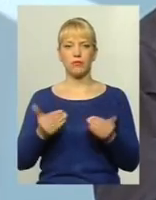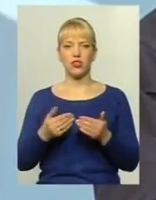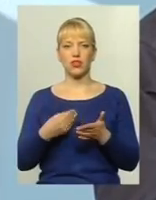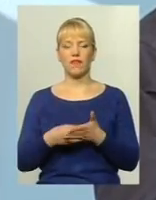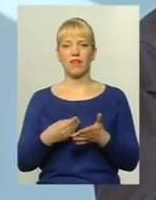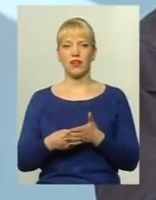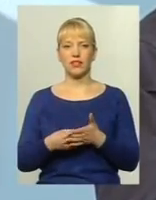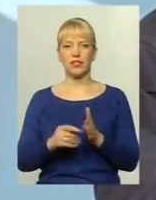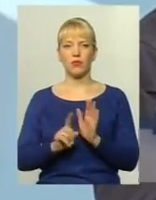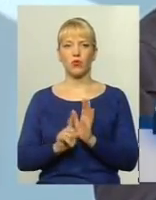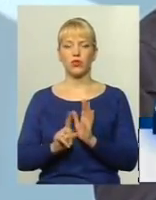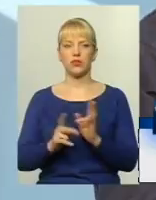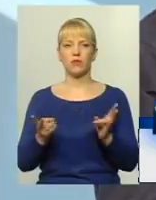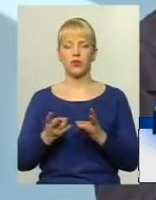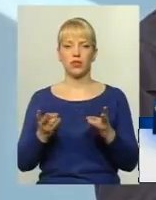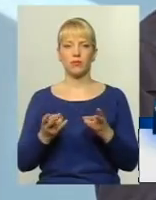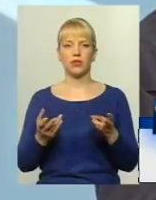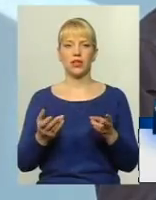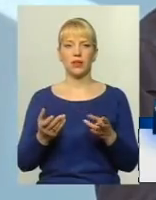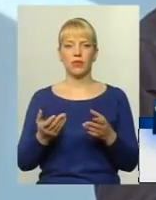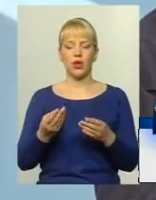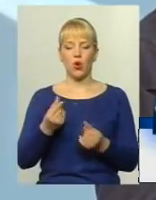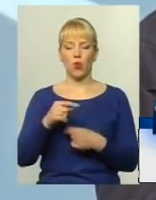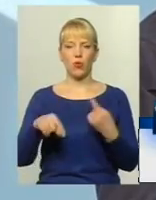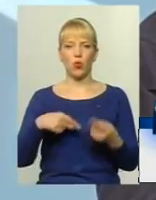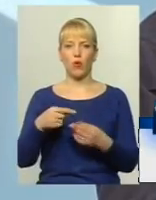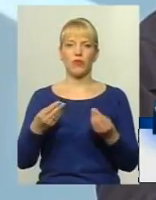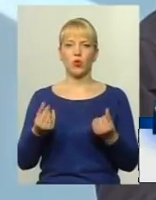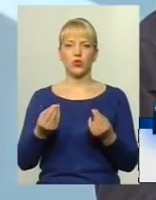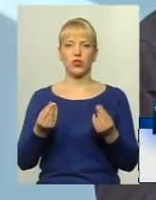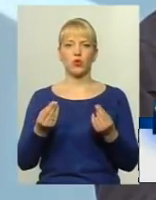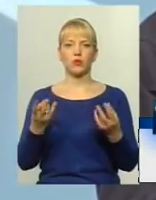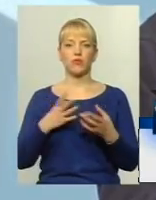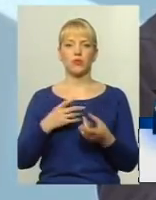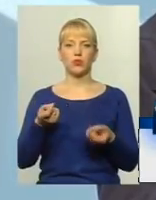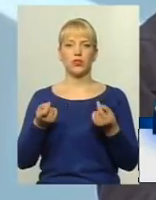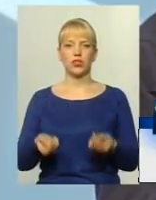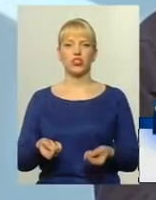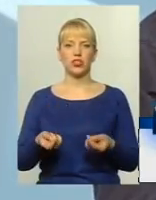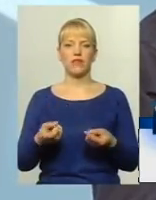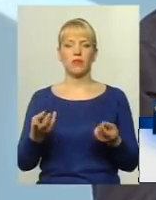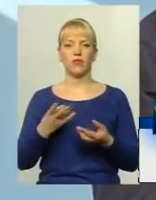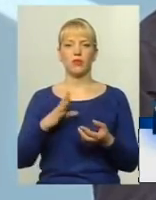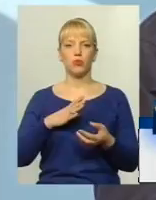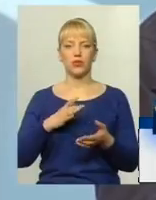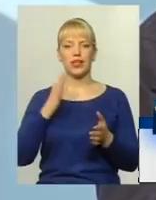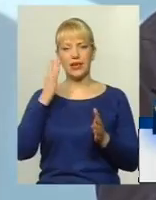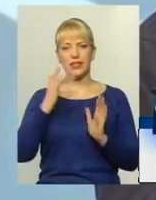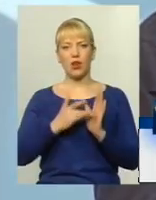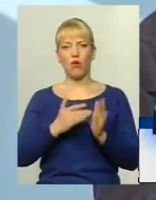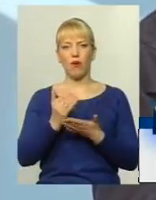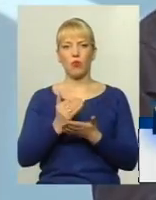вартість проїзду, потрібні якісь обігові кошти. Кошти, вони мають бути дешеві. Чи повинна бути якась цільова програма